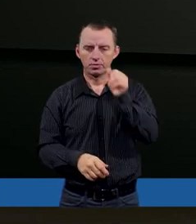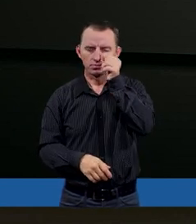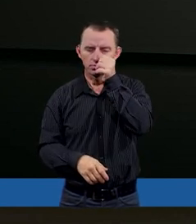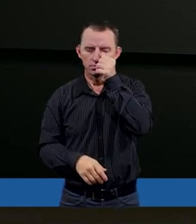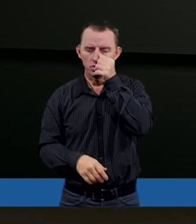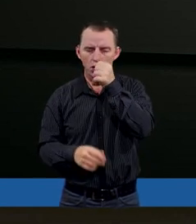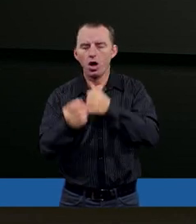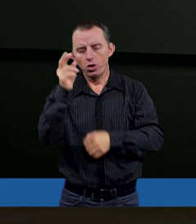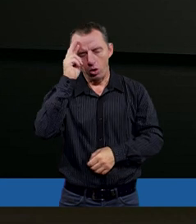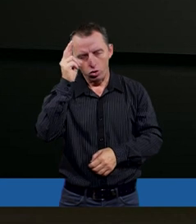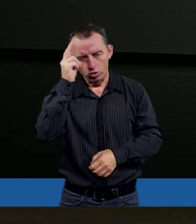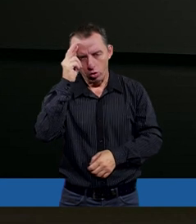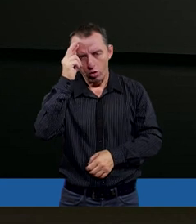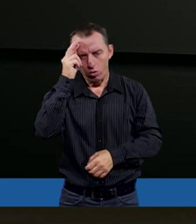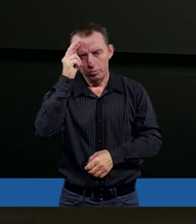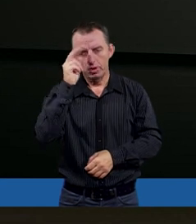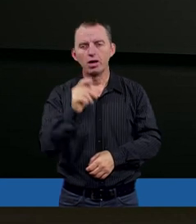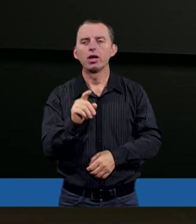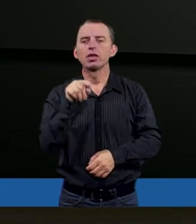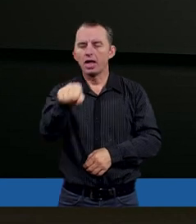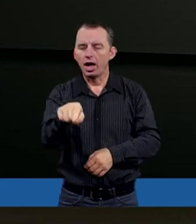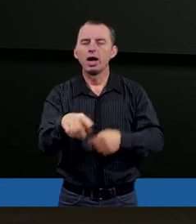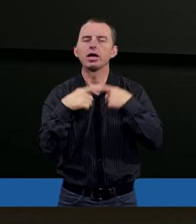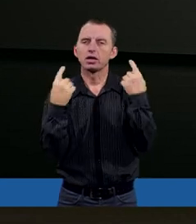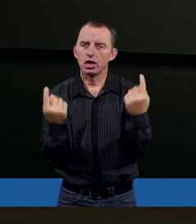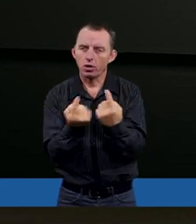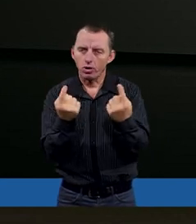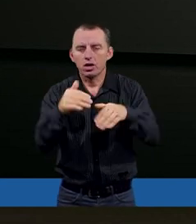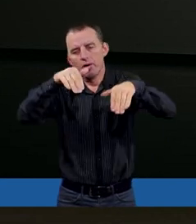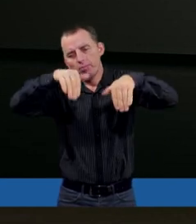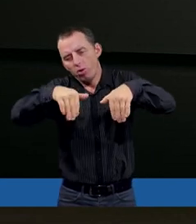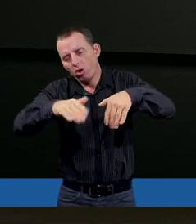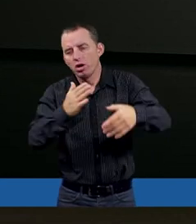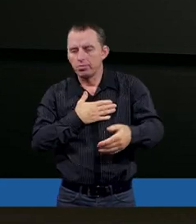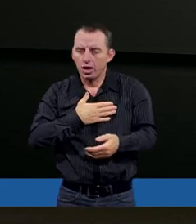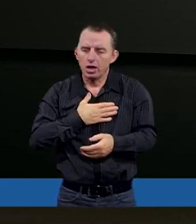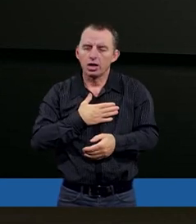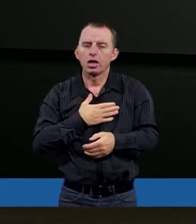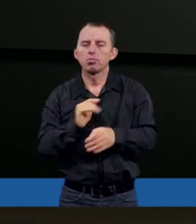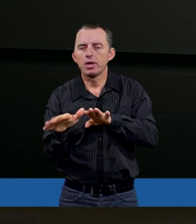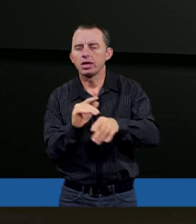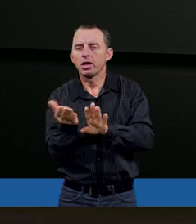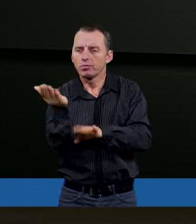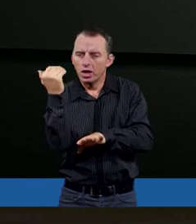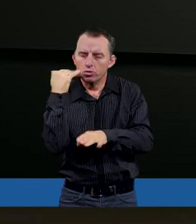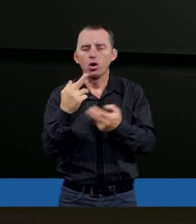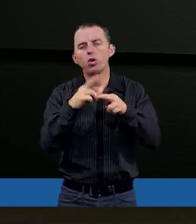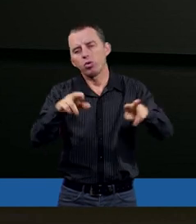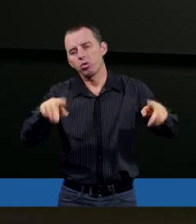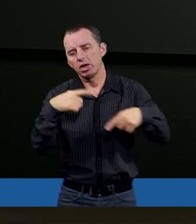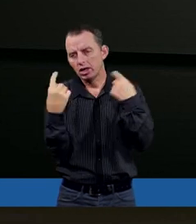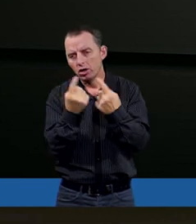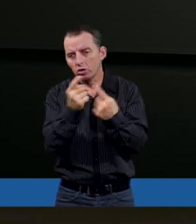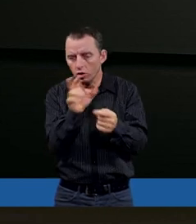Ja rozumiem go, że takie sytuacje mogły mieć miejsce w przeszłości, w różnych innych sytuacjach, ale czy